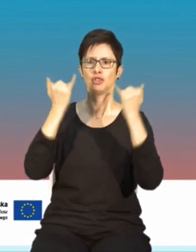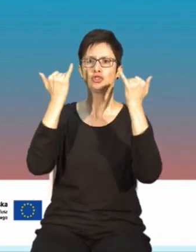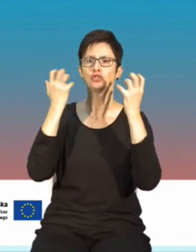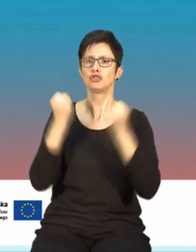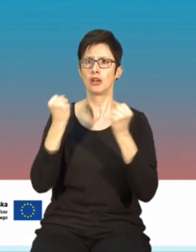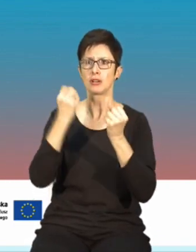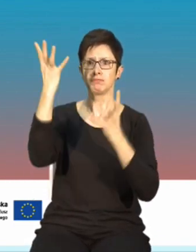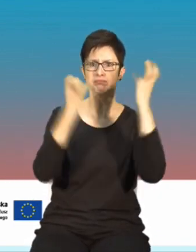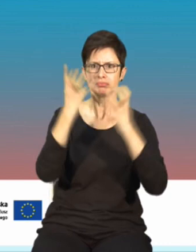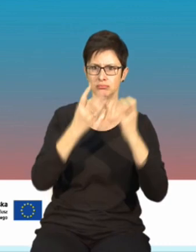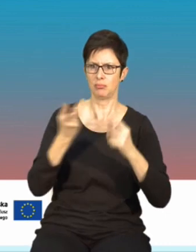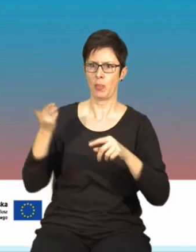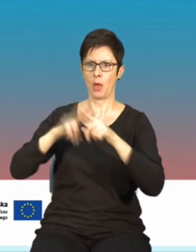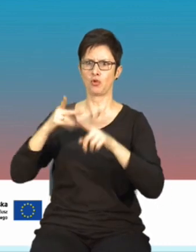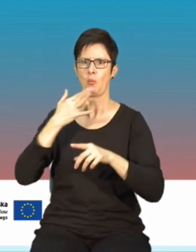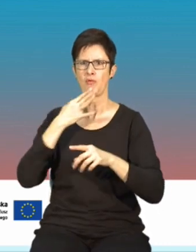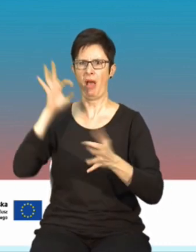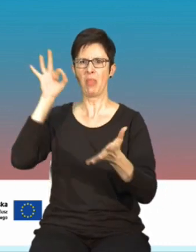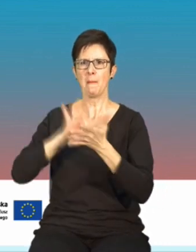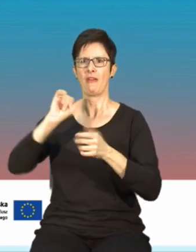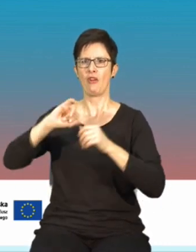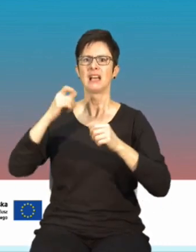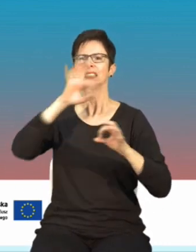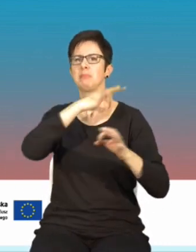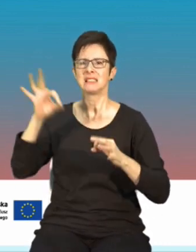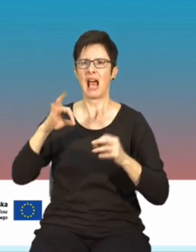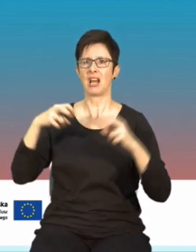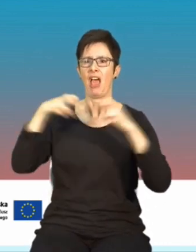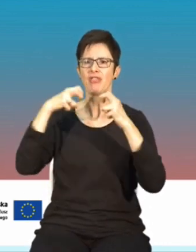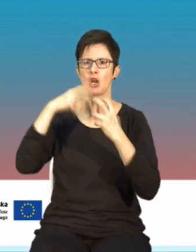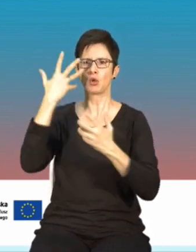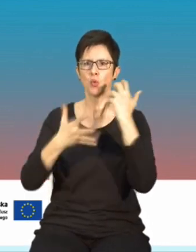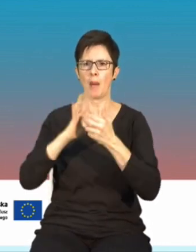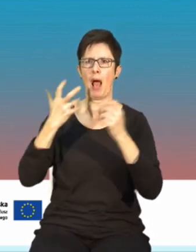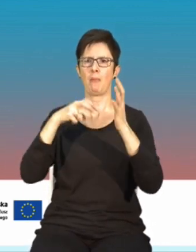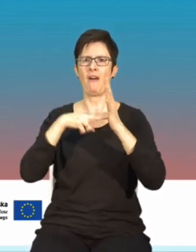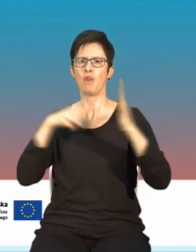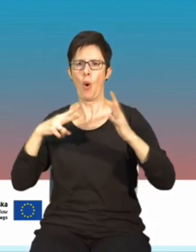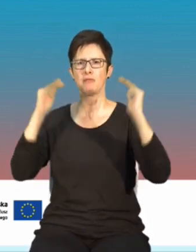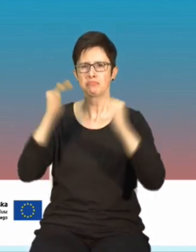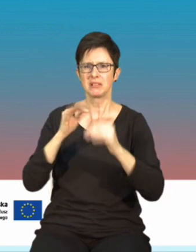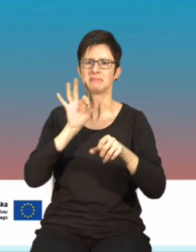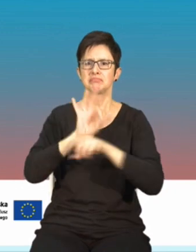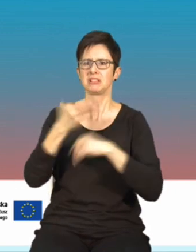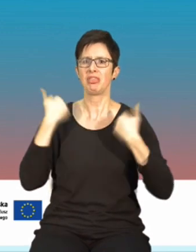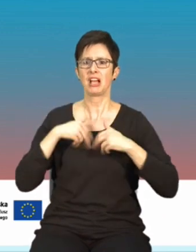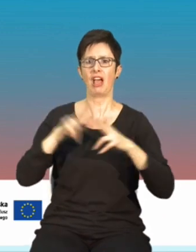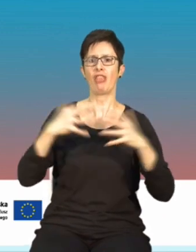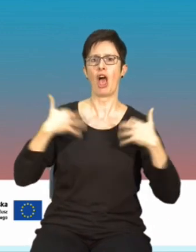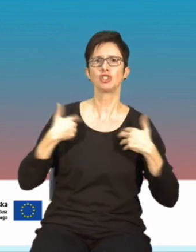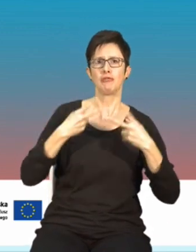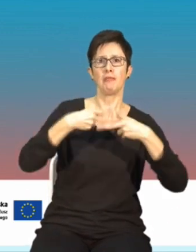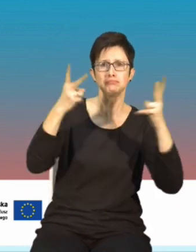tego, co oni na przykład chcą pokazać całemu światu. Dlatego też chcielibyśmy stworzyć coś na kształt